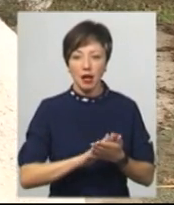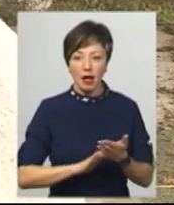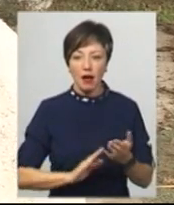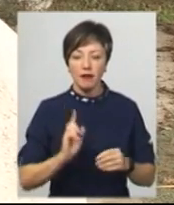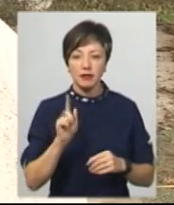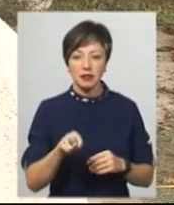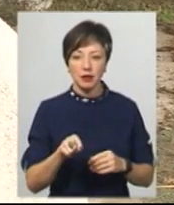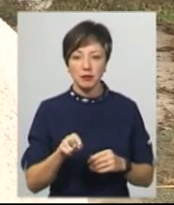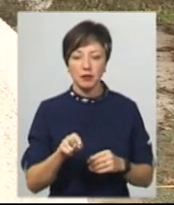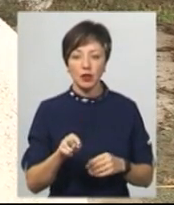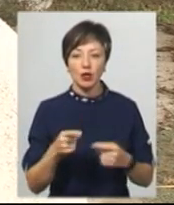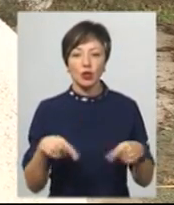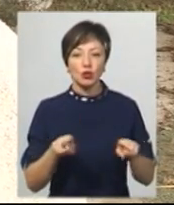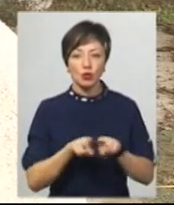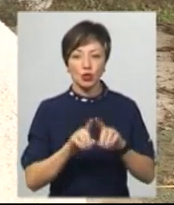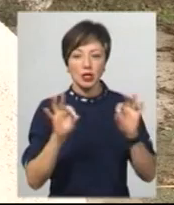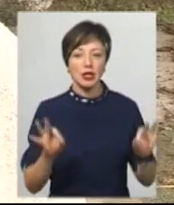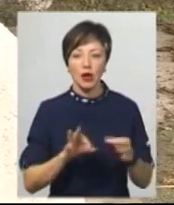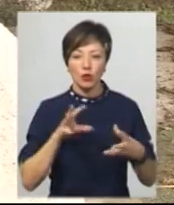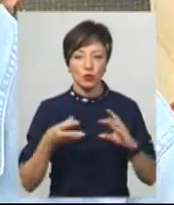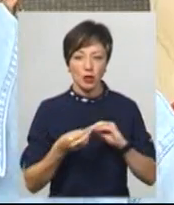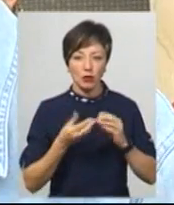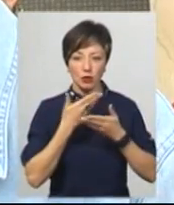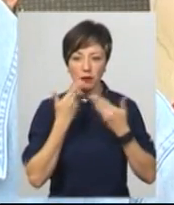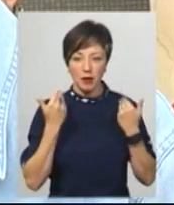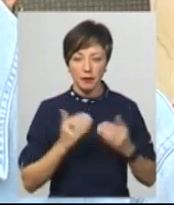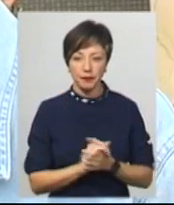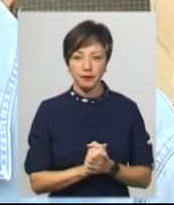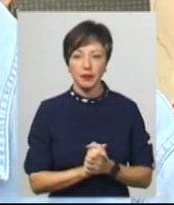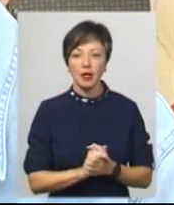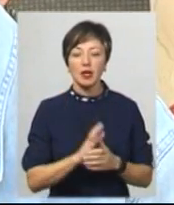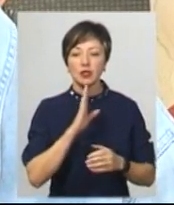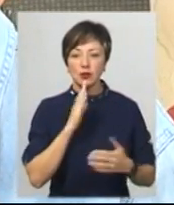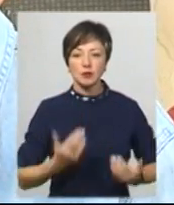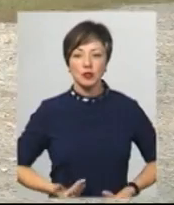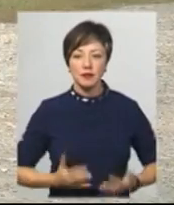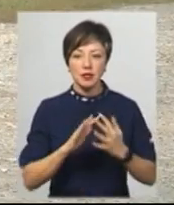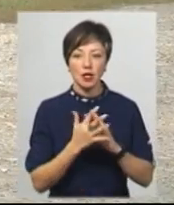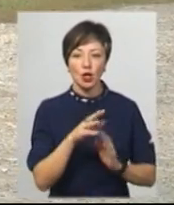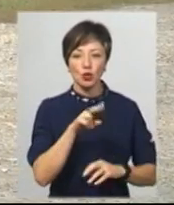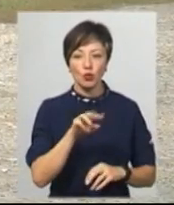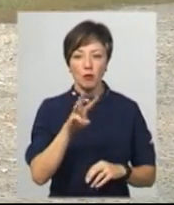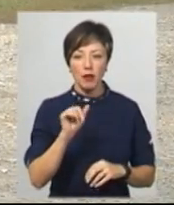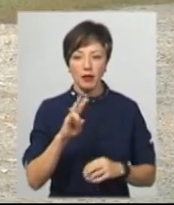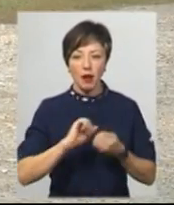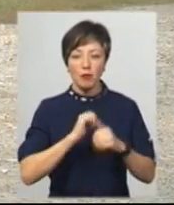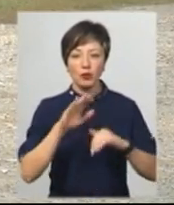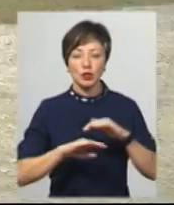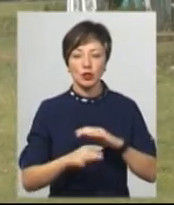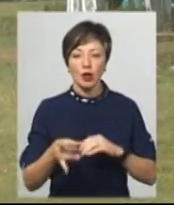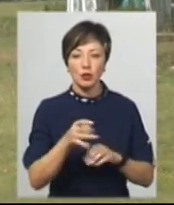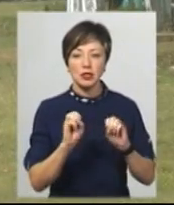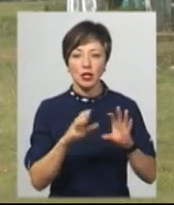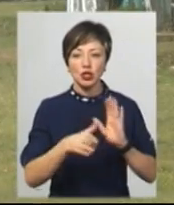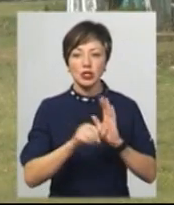теж ніякого результату нема. Світлана Ткачук проживає в селі Думан Кам'янець-Подільського району. Каже, здала 6